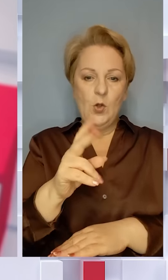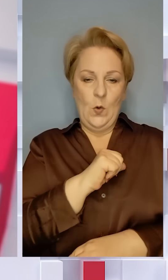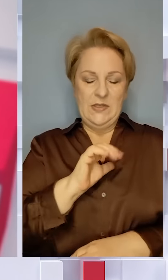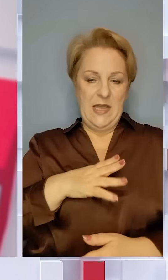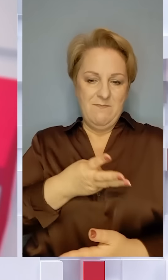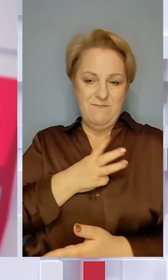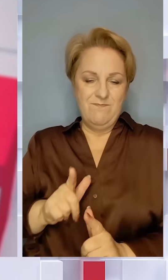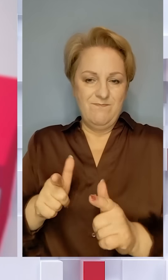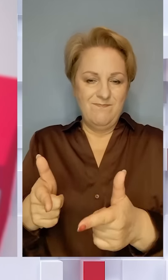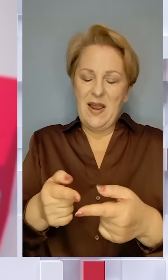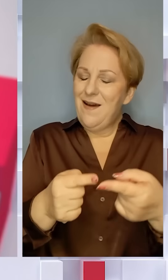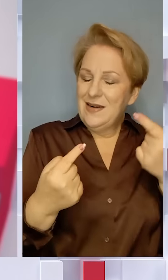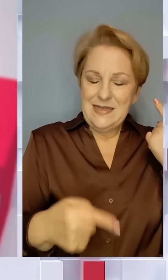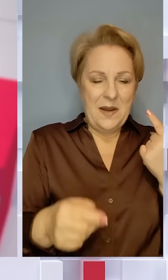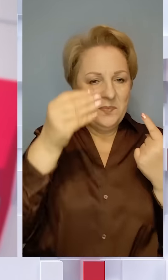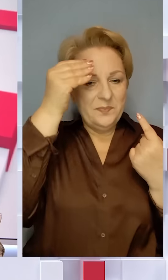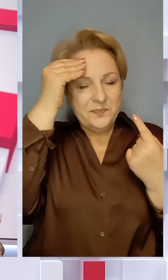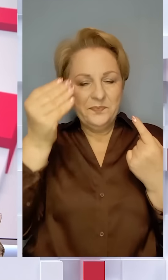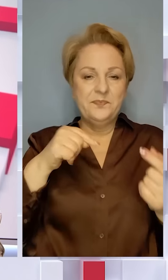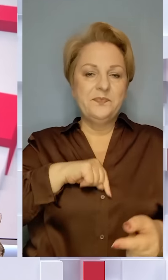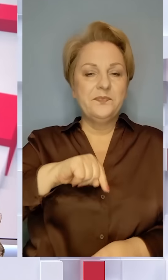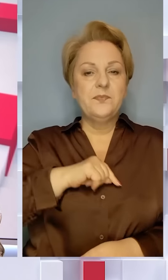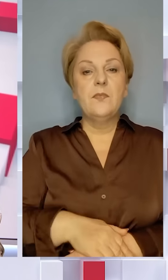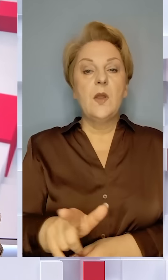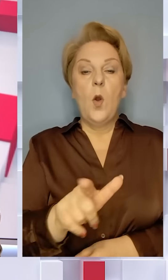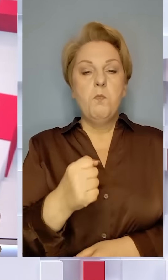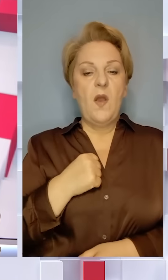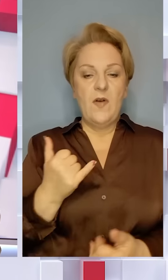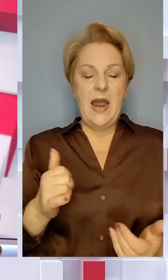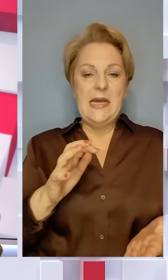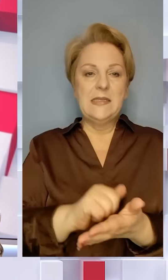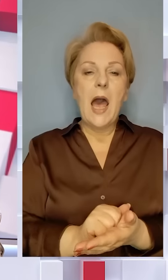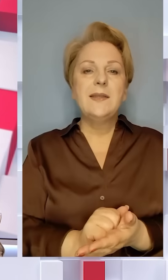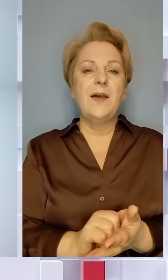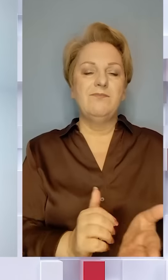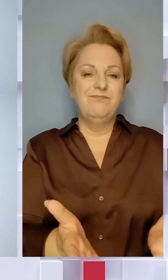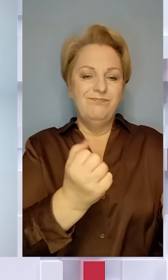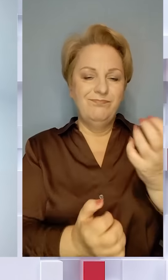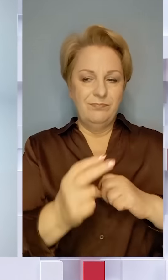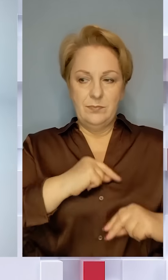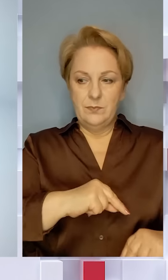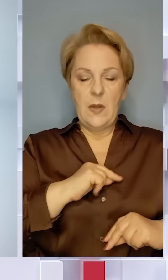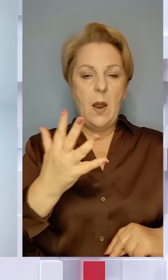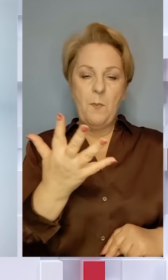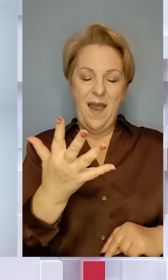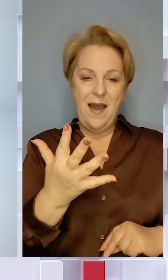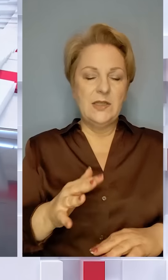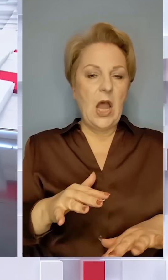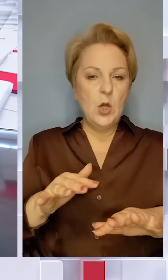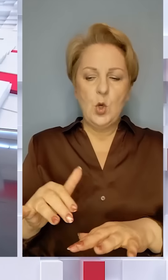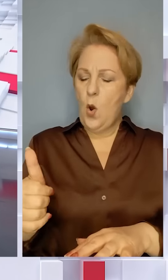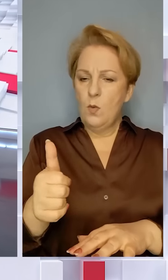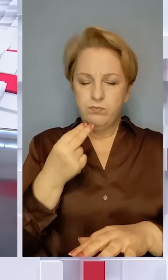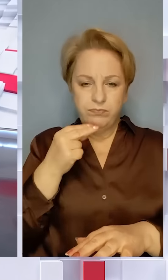світи в плані якості рекрутів. Обидва військові нині займаються рекрутингом. П'ята штурмува входить у число пріоритетних